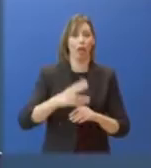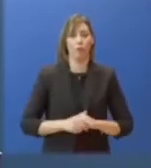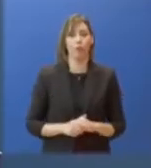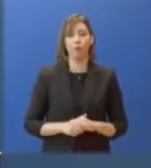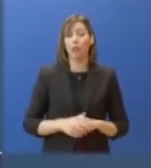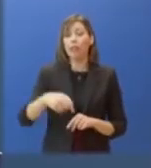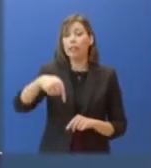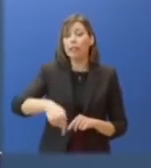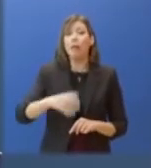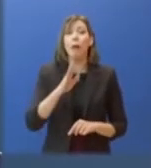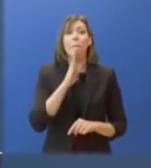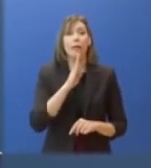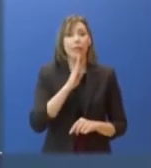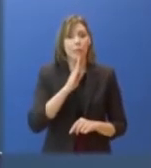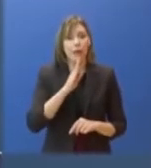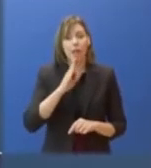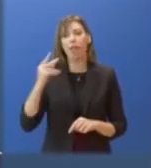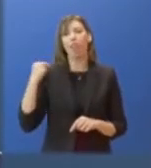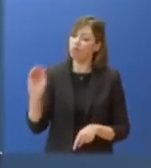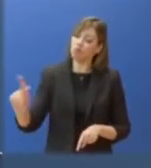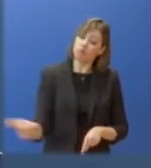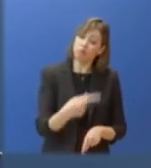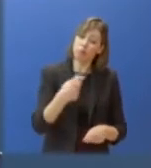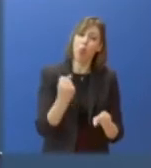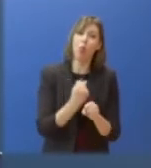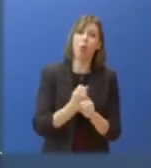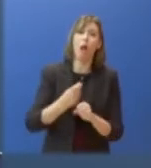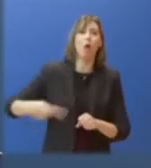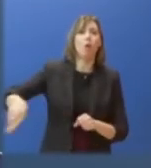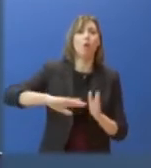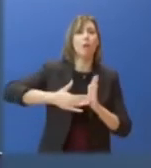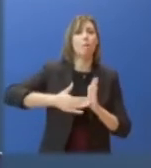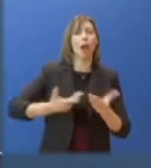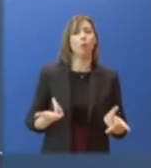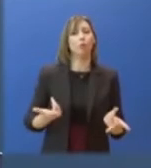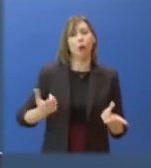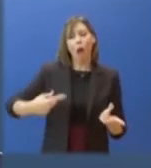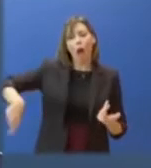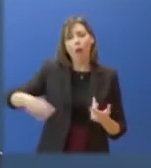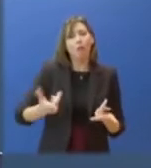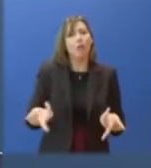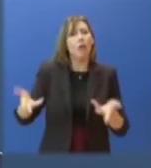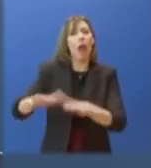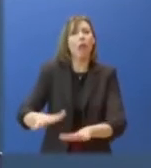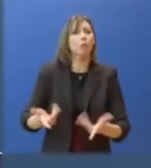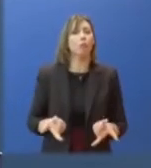εμπλέκονται με τη διαχείριση της καγοκαιρίας και την πολιτική προστασία. Πρώτα απ' όλα όπως σας είπα και προηγουμένως καταβάλλεται πολύ μεγάλη προσπάθεια